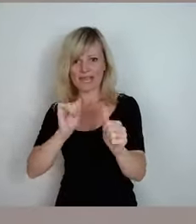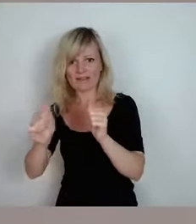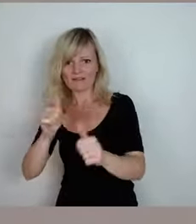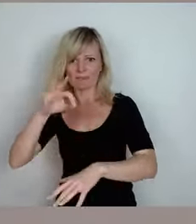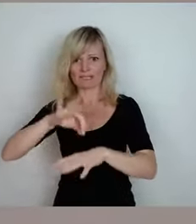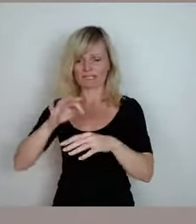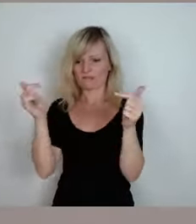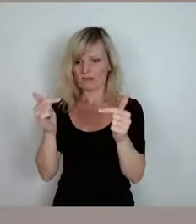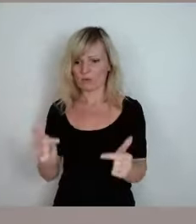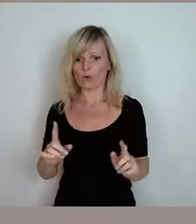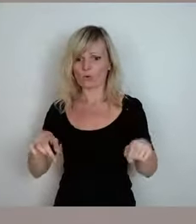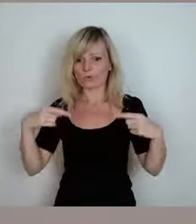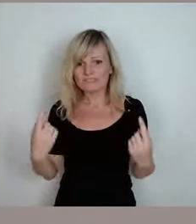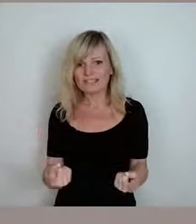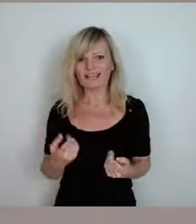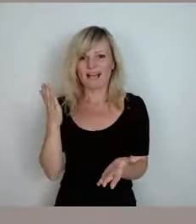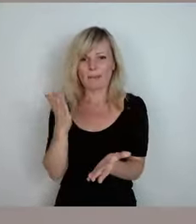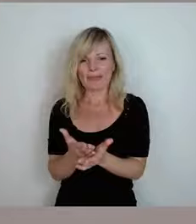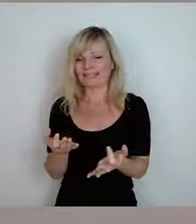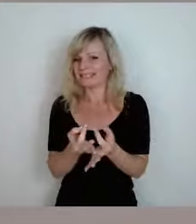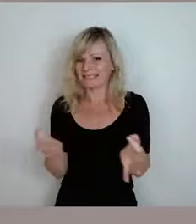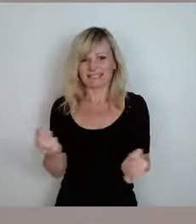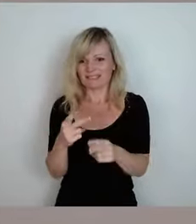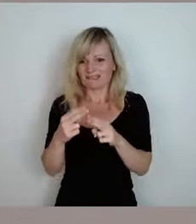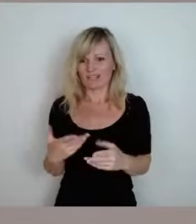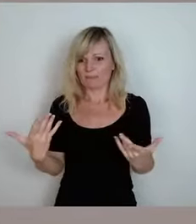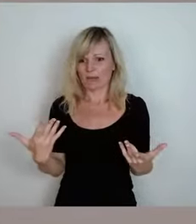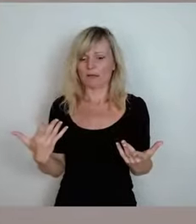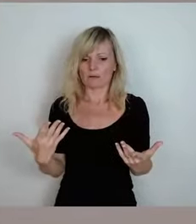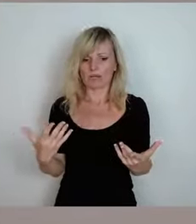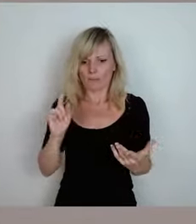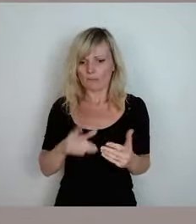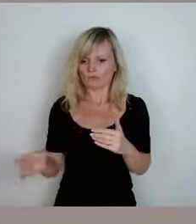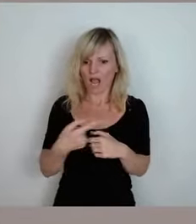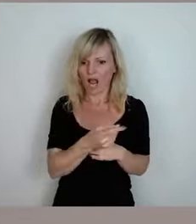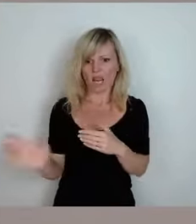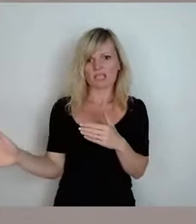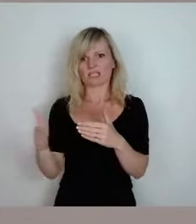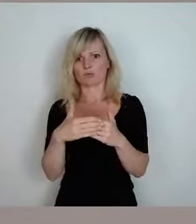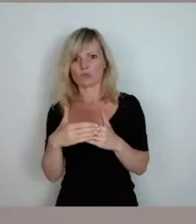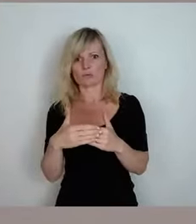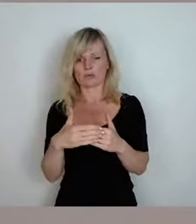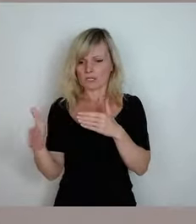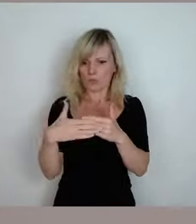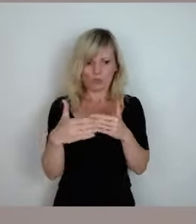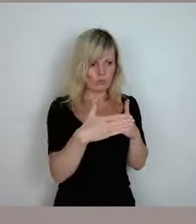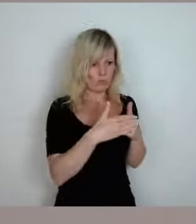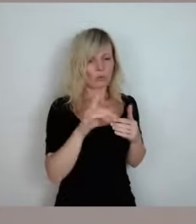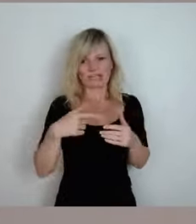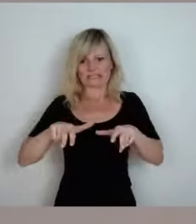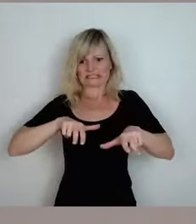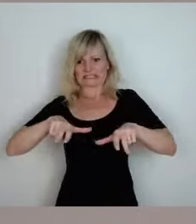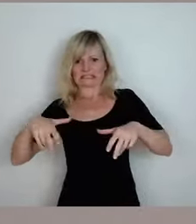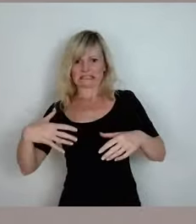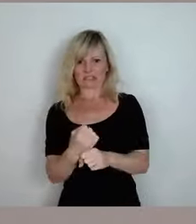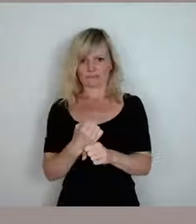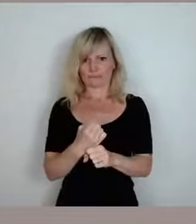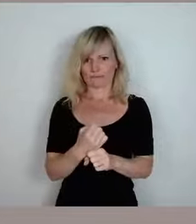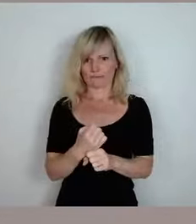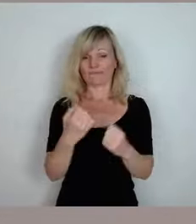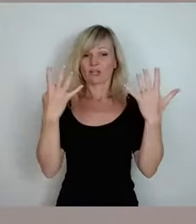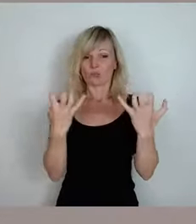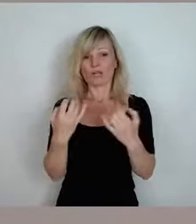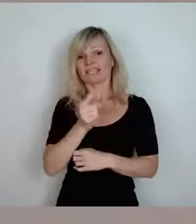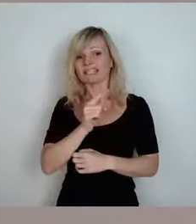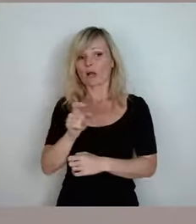war am Ende nichts anderes übrig als macht alles zu, damit es einigermaßen noch im Griff kriegen. Von den 90.000 Menschen, die in Deutschland